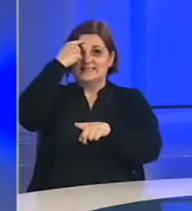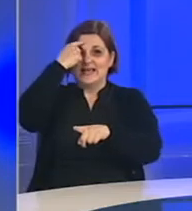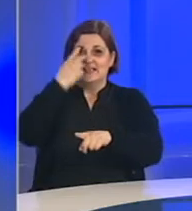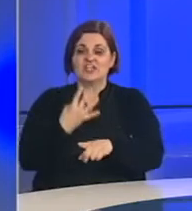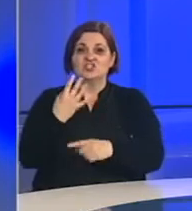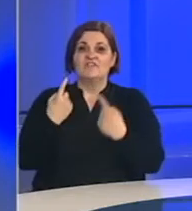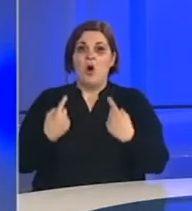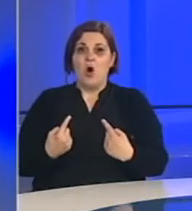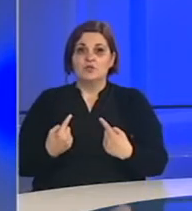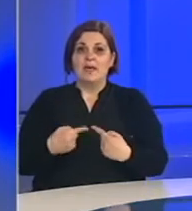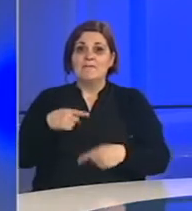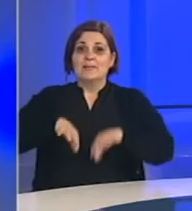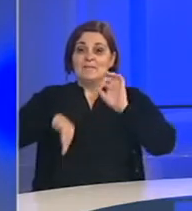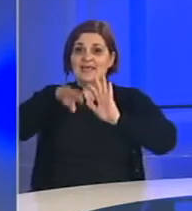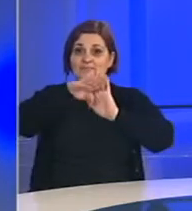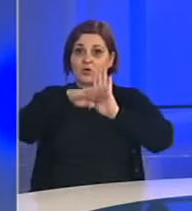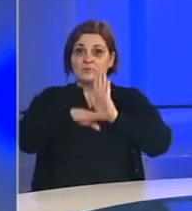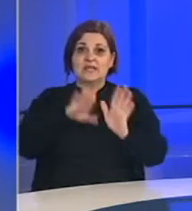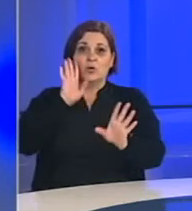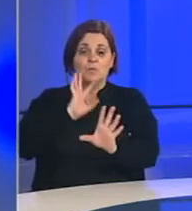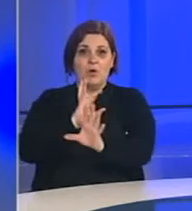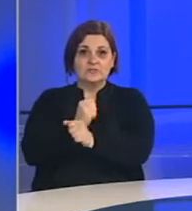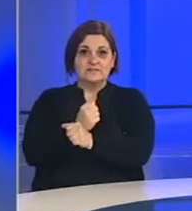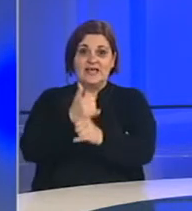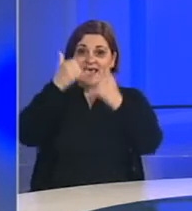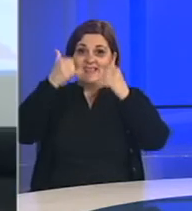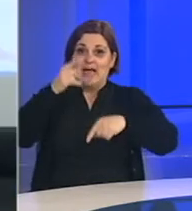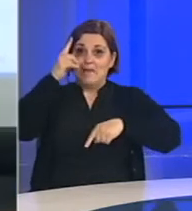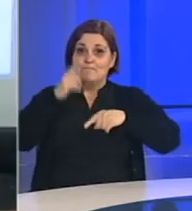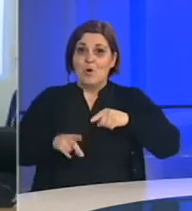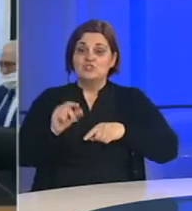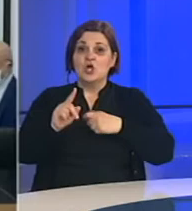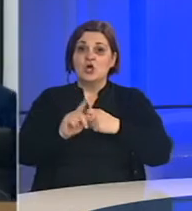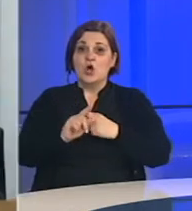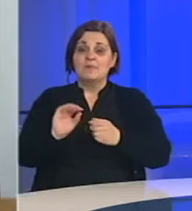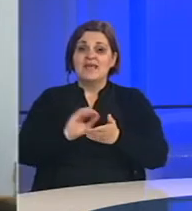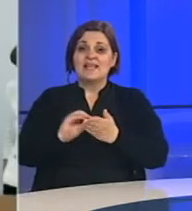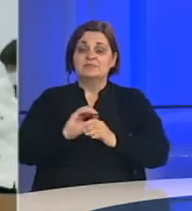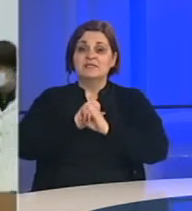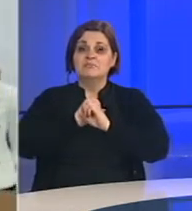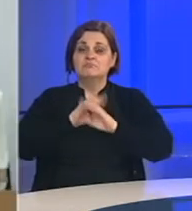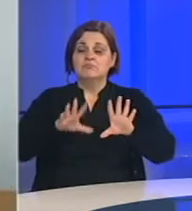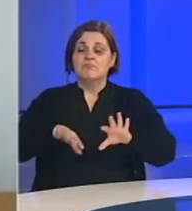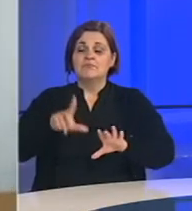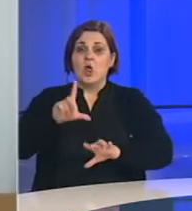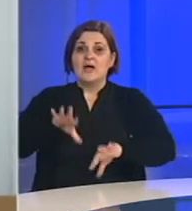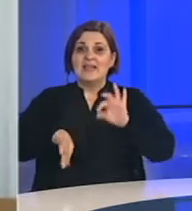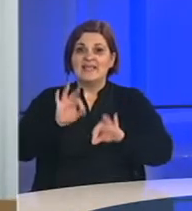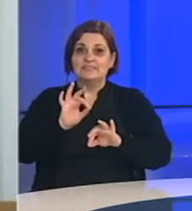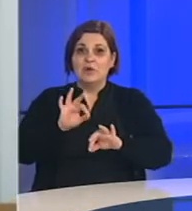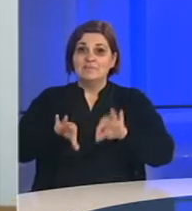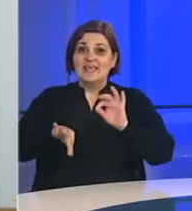nedelju, 4. oktober. Prema izbornom zakonu Bosne i Hercegovine, danas je posljednji rok za raspisivanje lokalnih izbora.